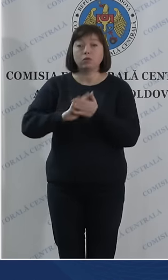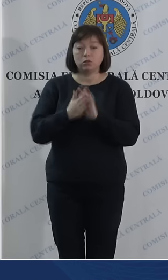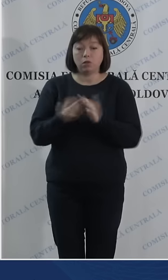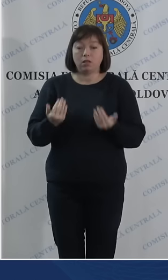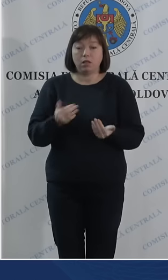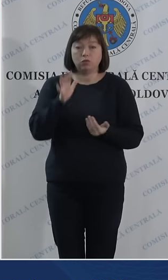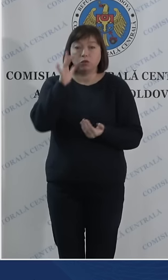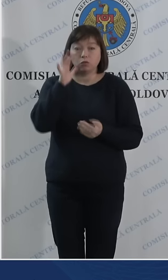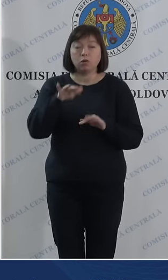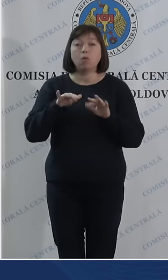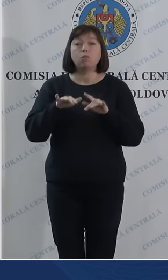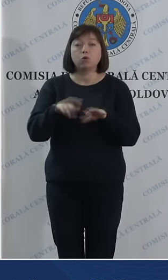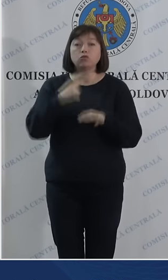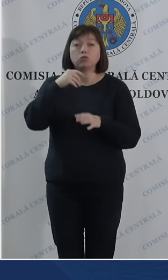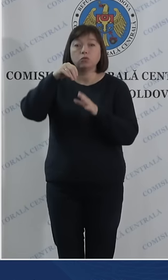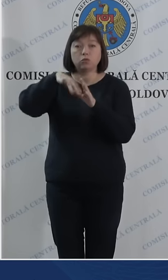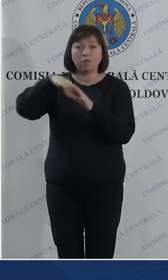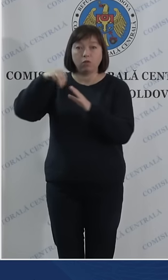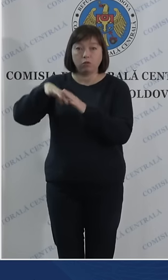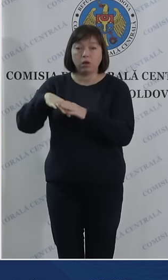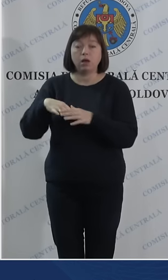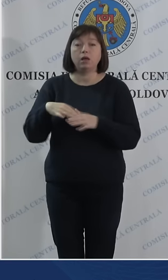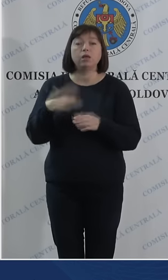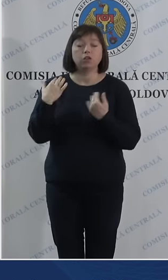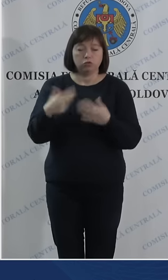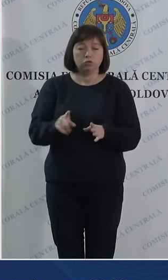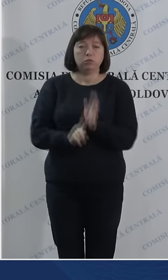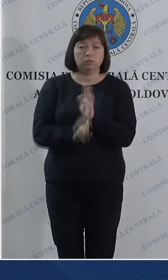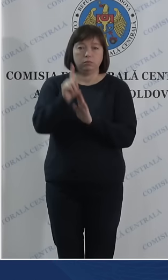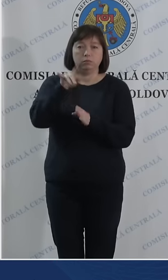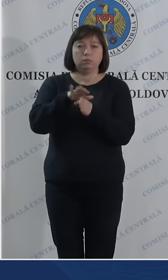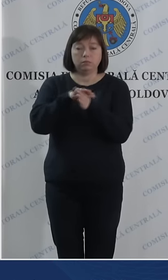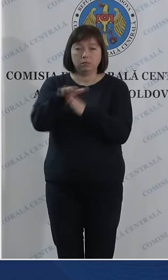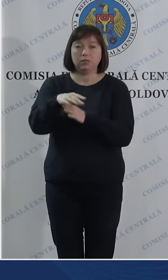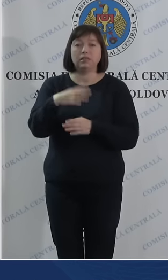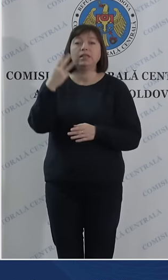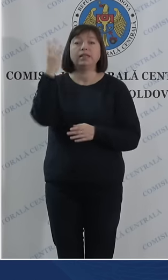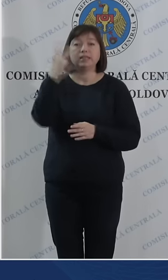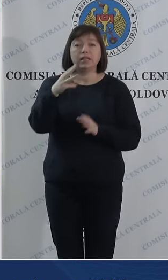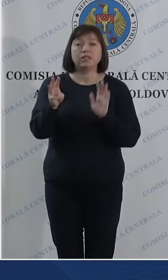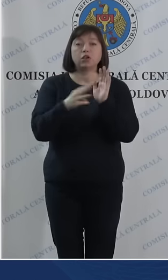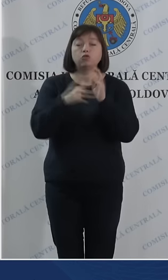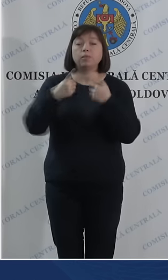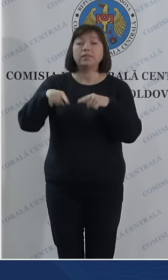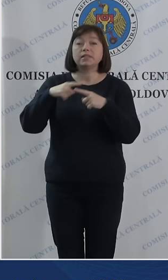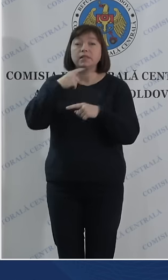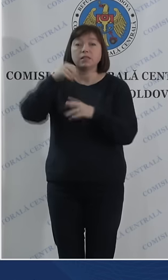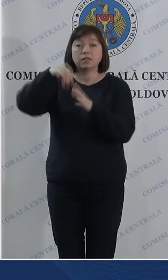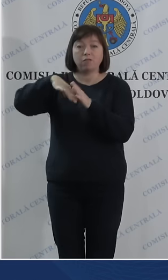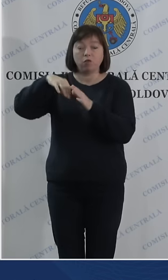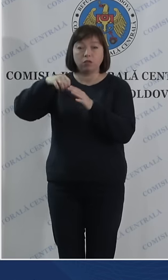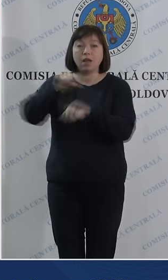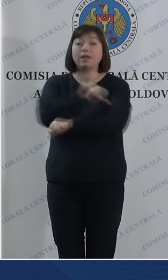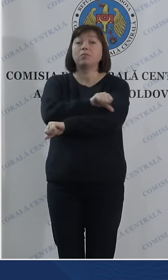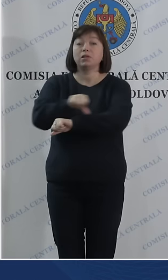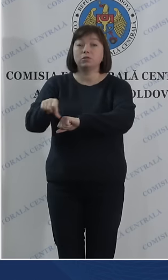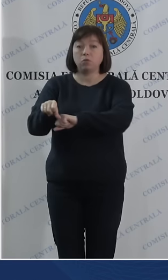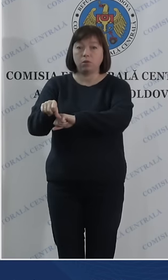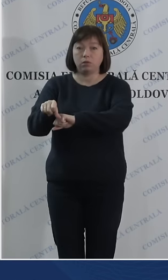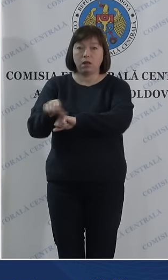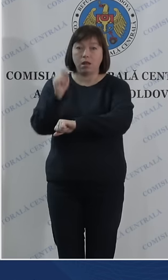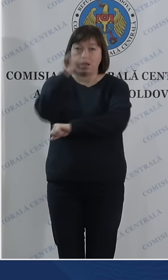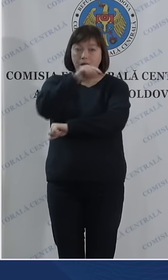la această oră, procesul de votare este în plină desfășurare în 38 de secții de votare de peste hotare,